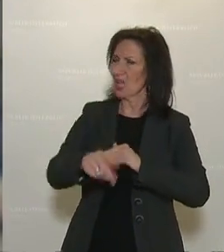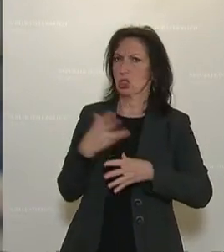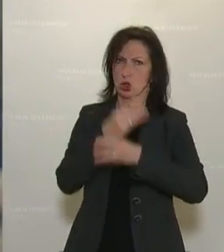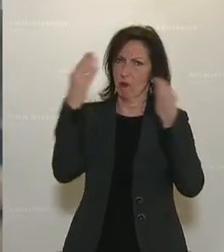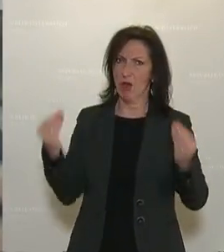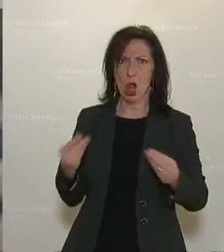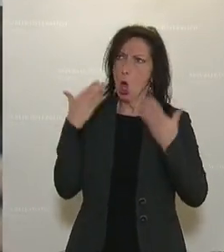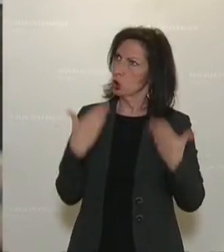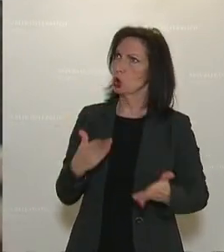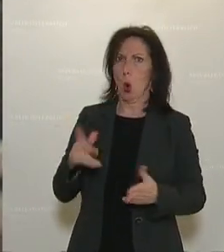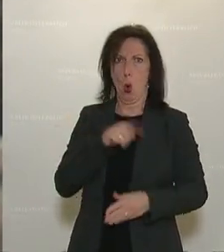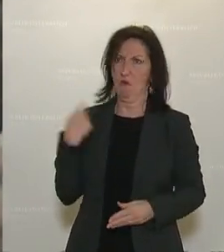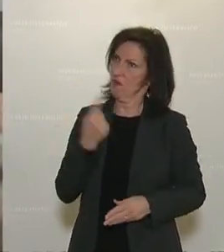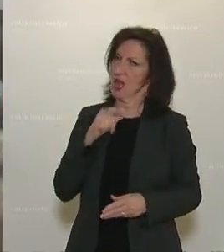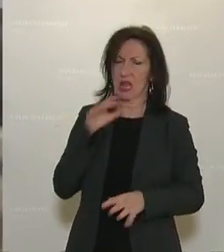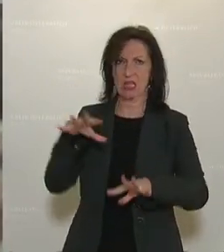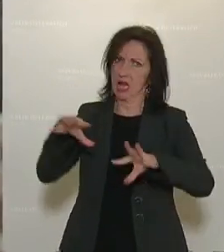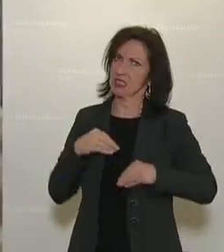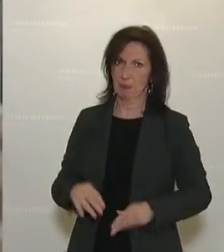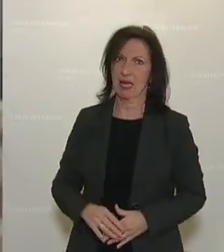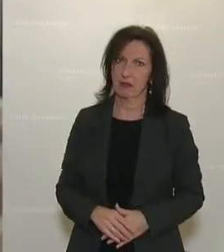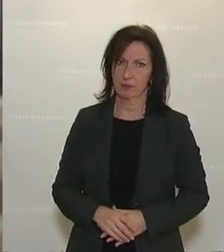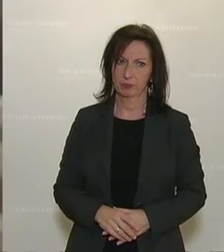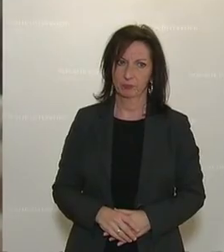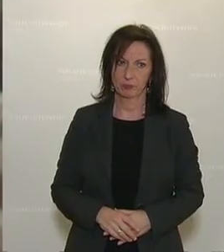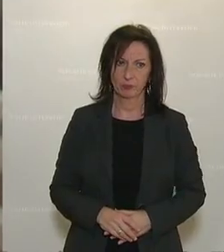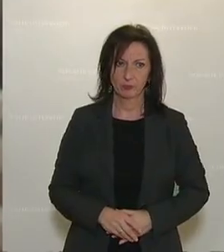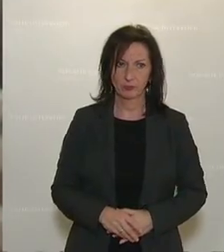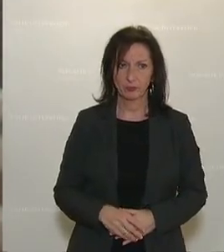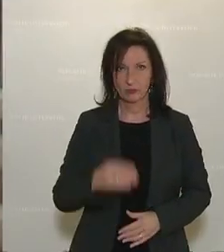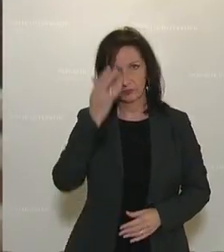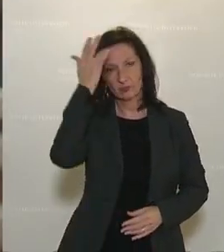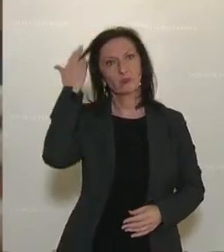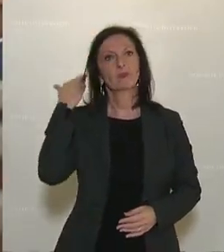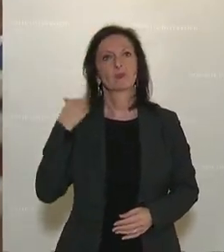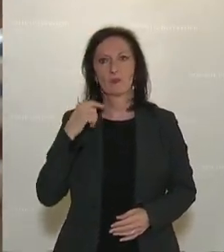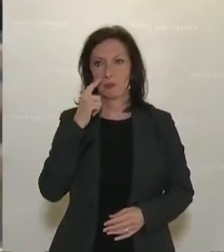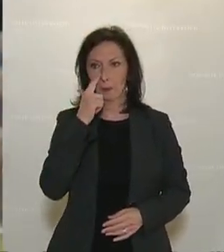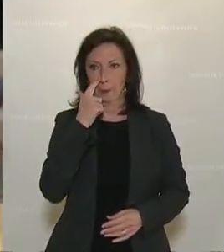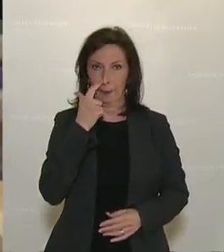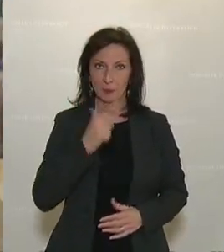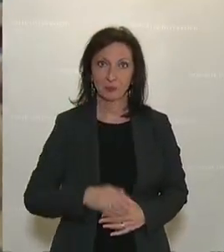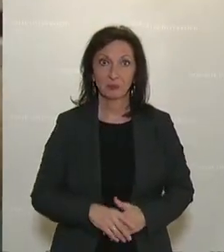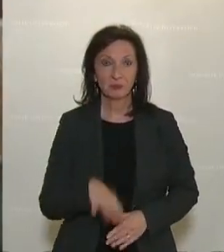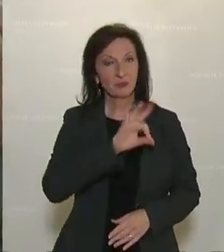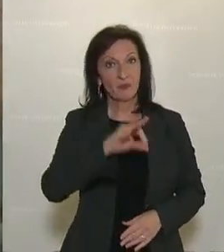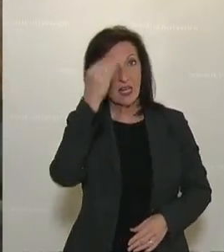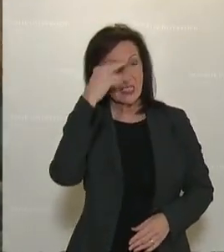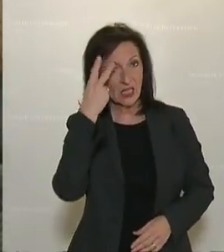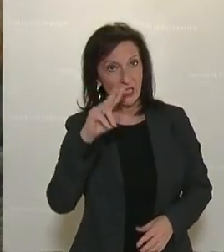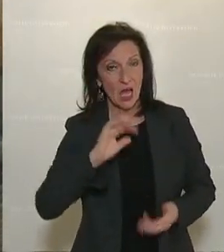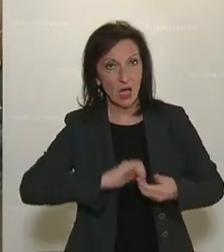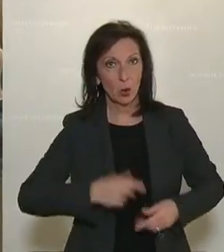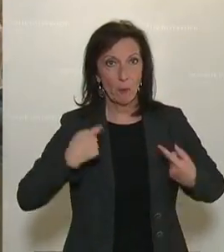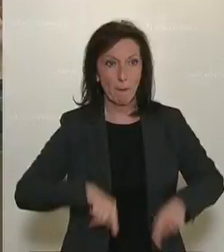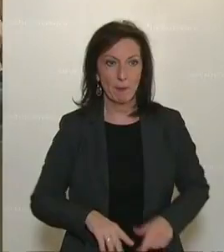zu weit, das nehmen wir so nicht hin. August Wückinger war das mit einer Wortmeldung zur Geschäftsordnung. Er ist Klubobmann der ÖVP. geehrter Herr Klubobmann, ich habe